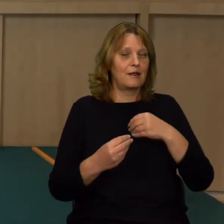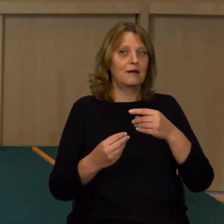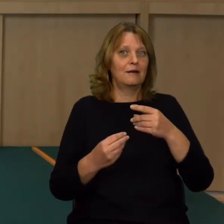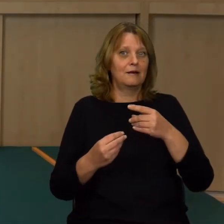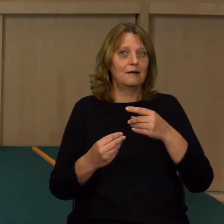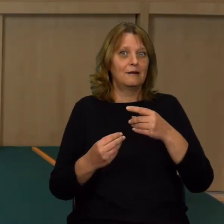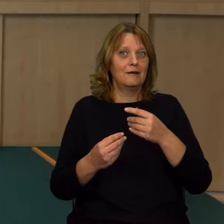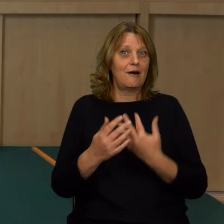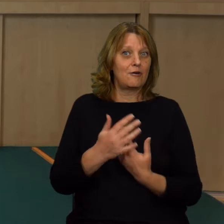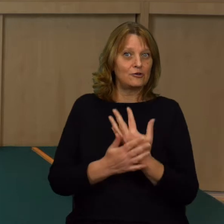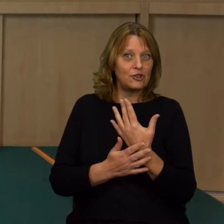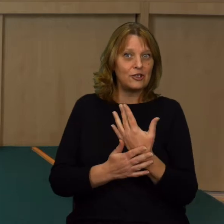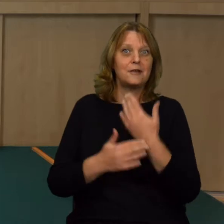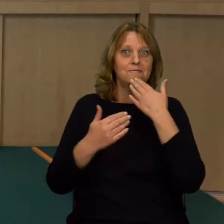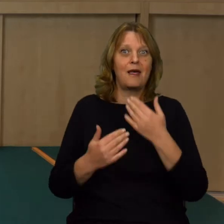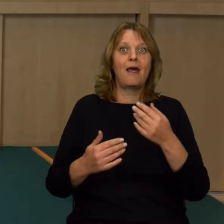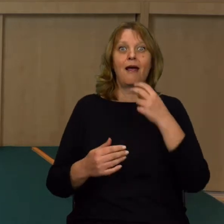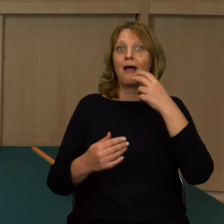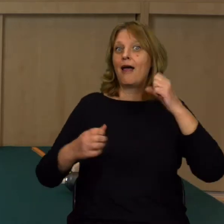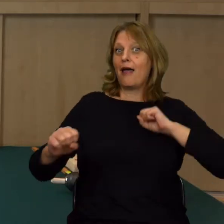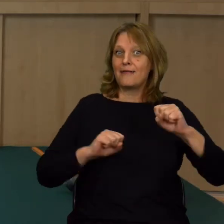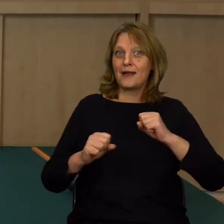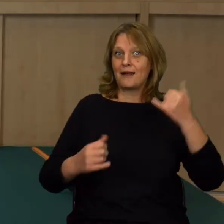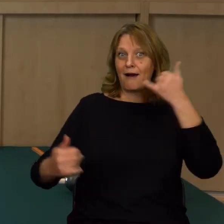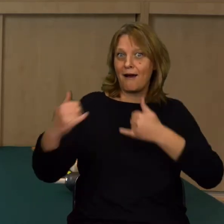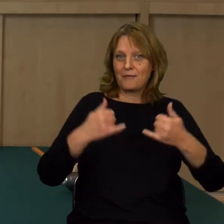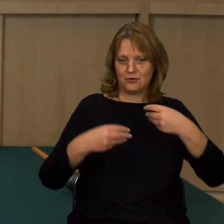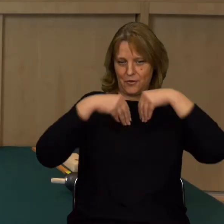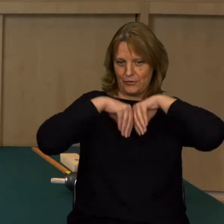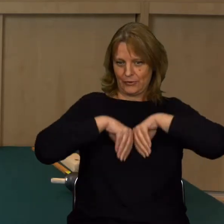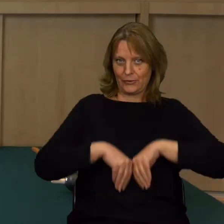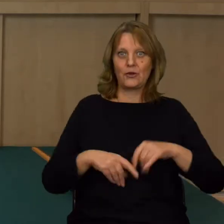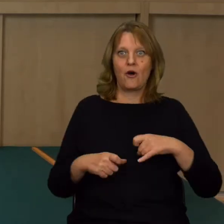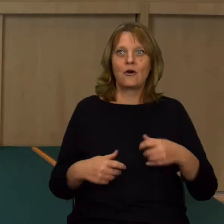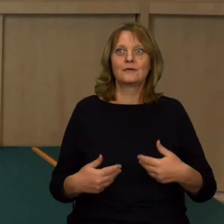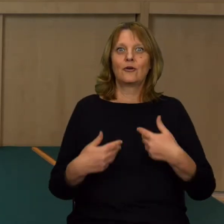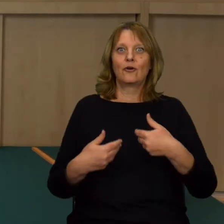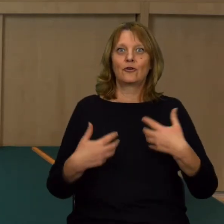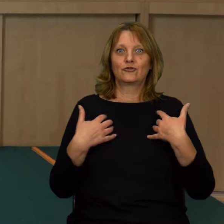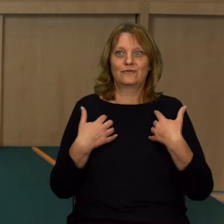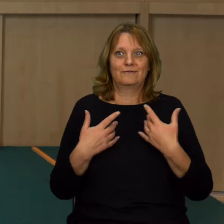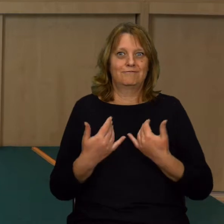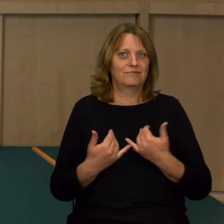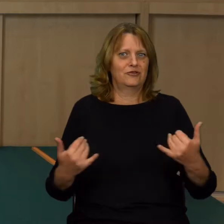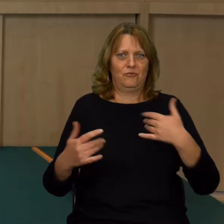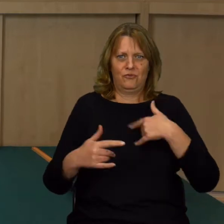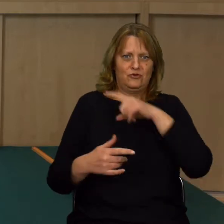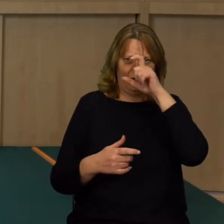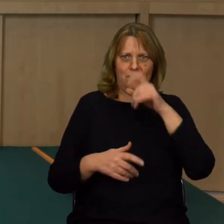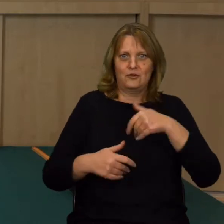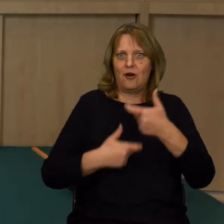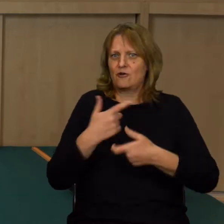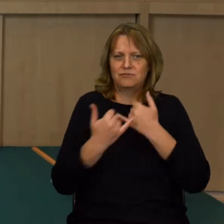chemiczną do naszego ciała. Dzięki czemu możemy zasilić nasze organizmy. Do tego, żeby wykonywały przeróżne